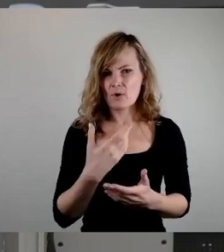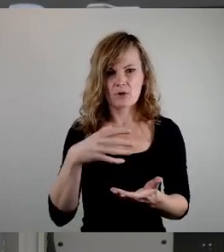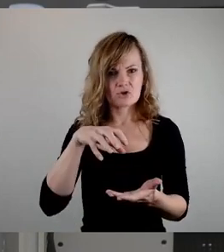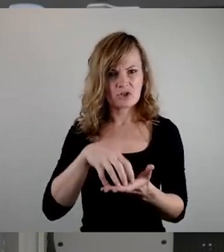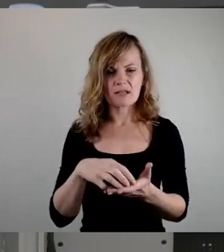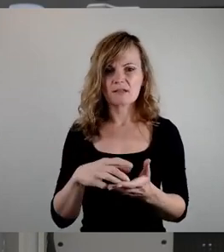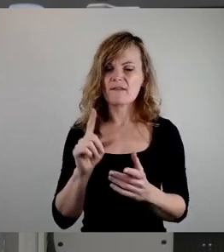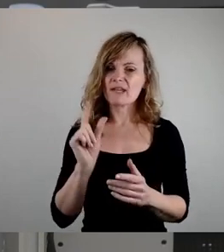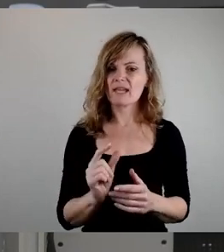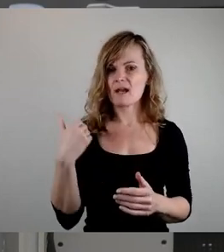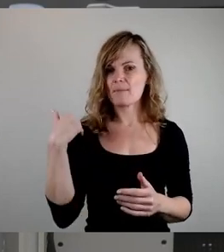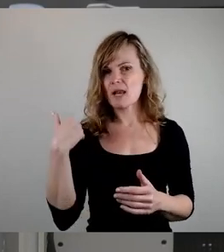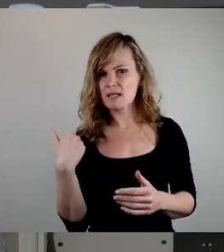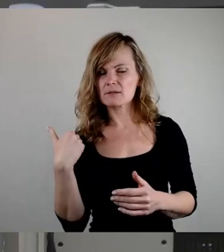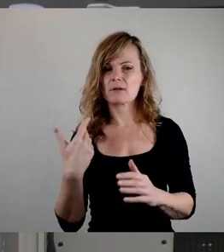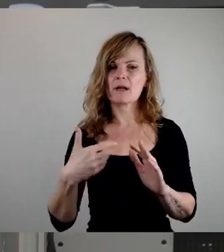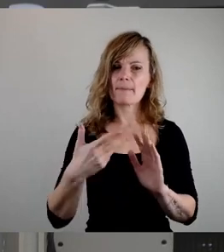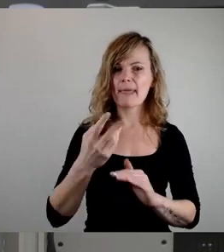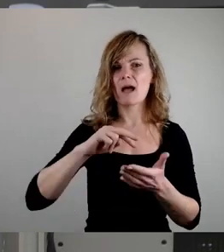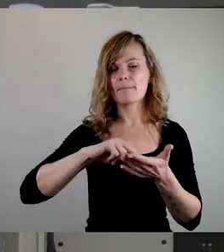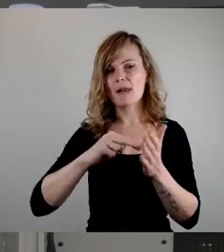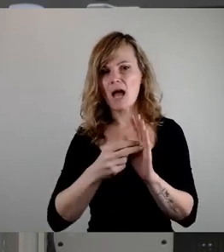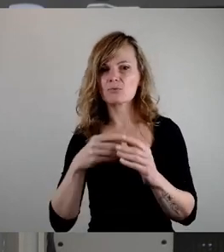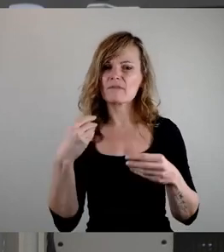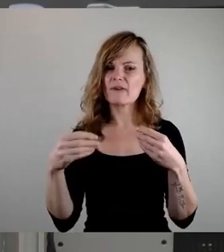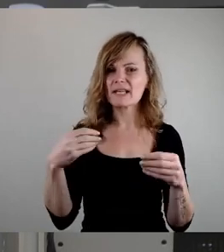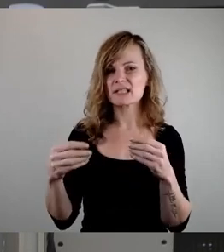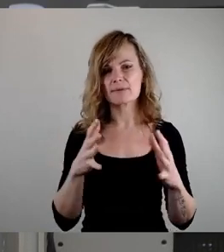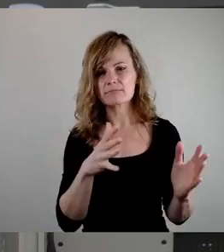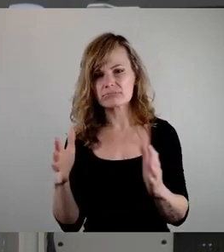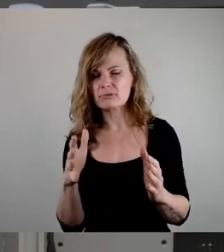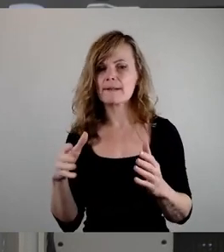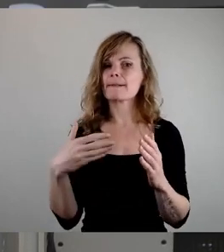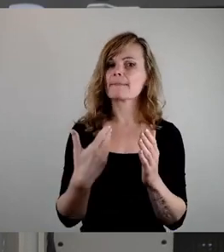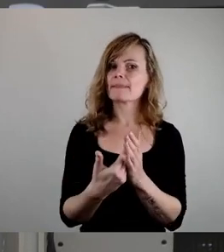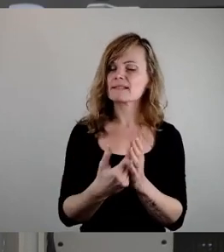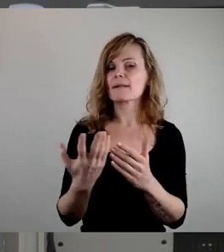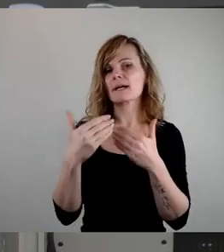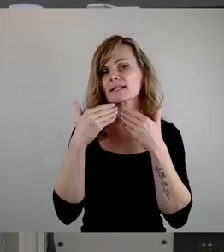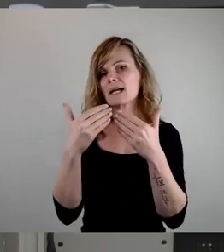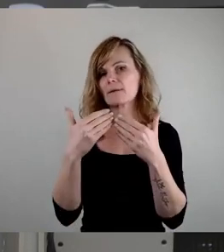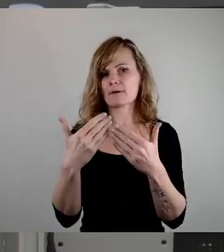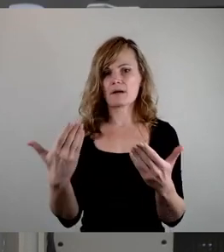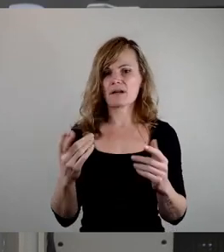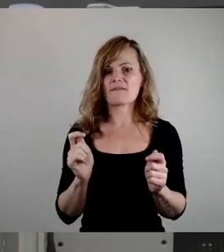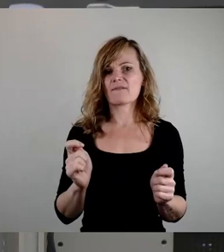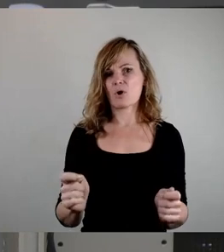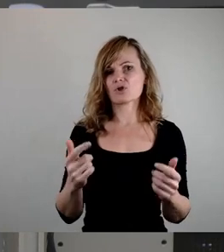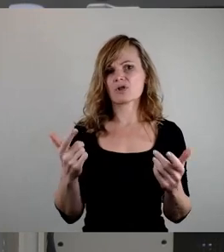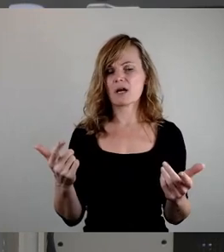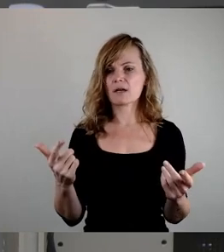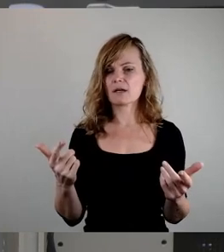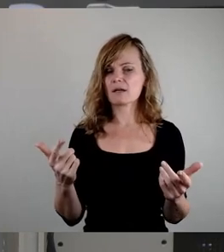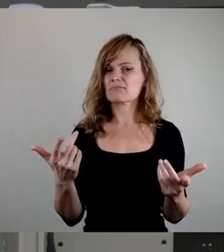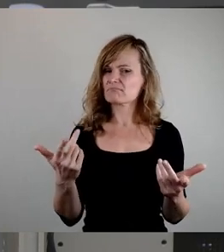uns Flexibilität gibt. Und ich begrüße sehr und bin sehr dankbar für den Vorschlag, auch da zu kreativen und